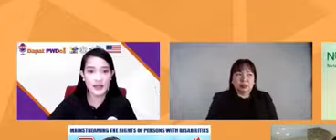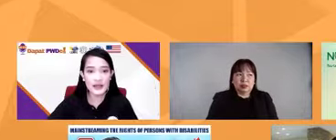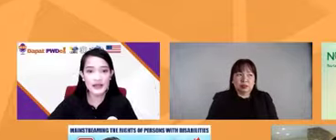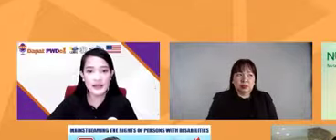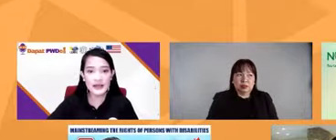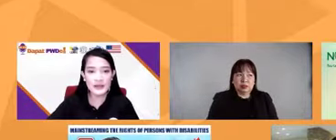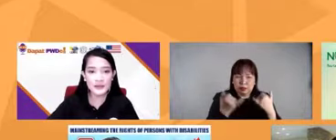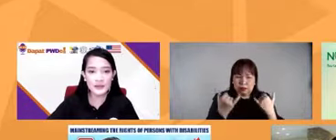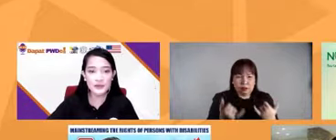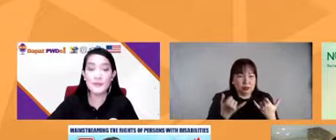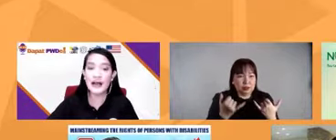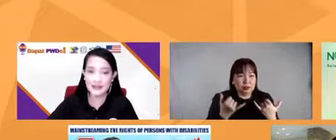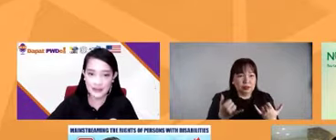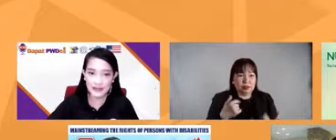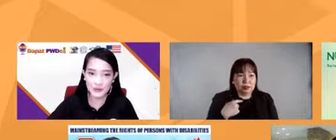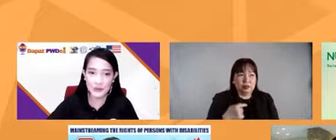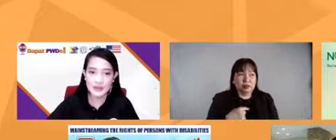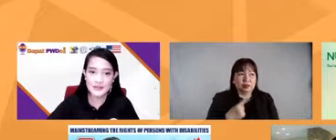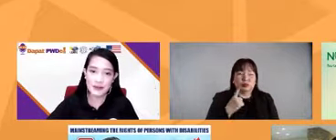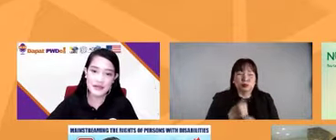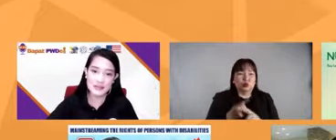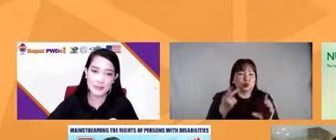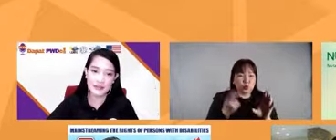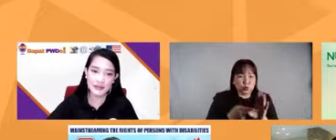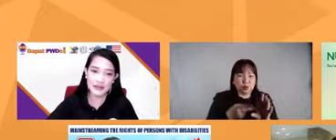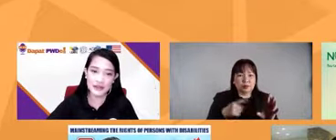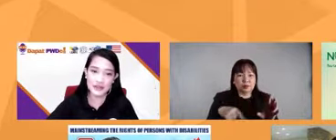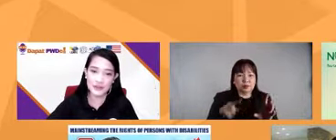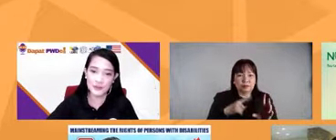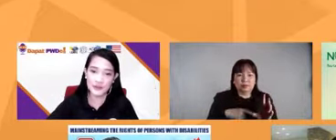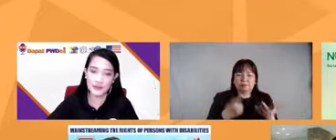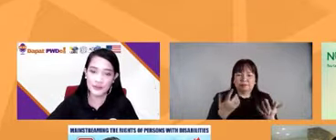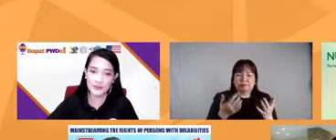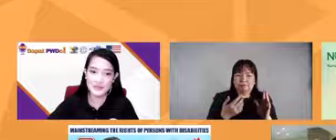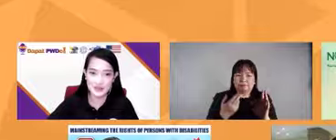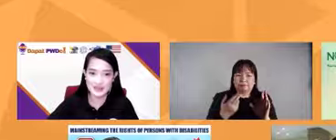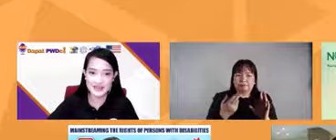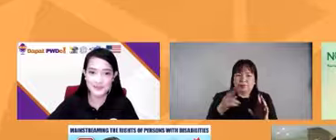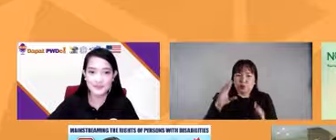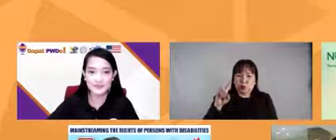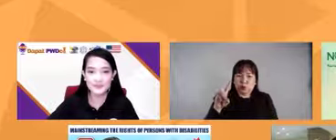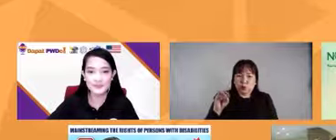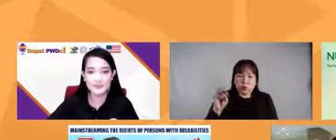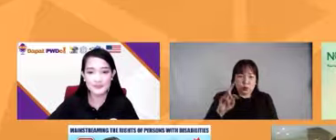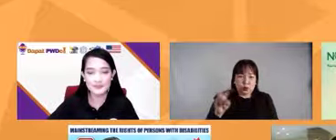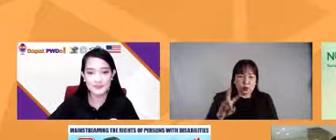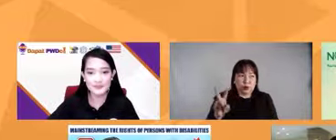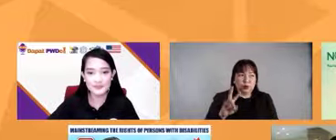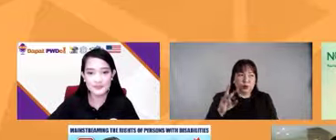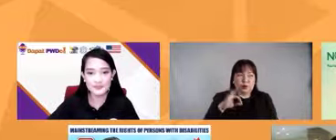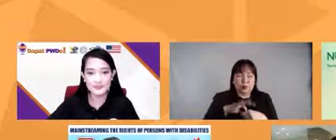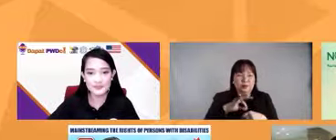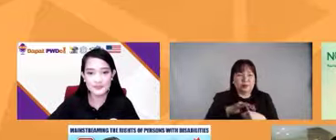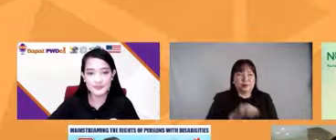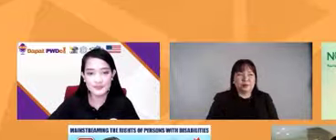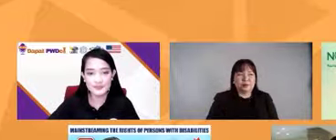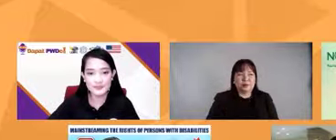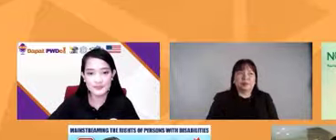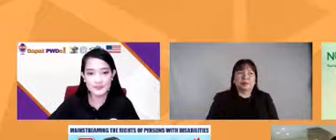ngayon kumakandidato para sa paparating na election 2022 Ms. Chrissy So